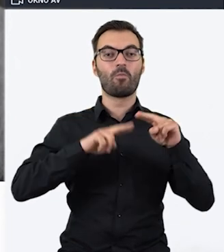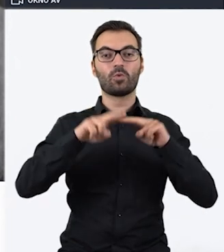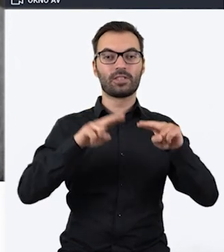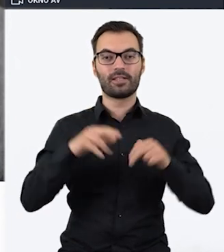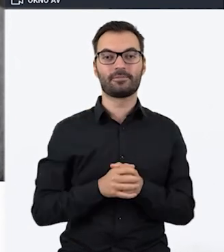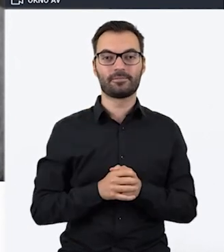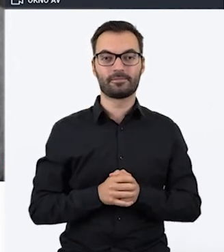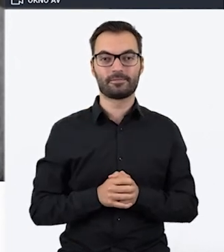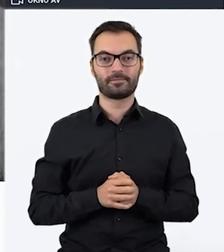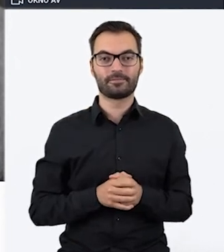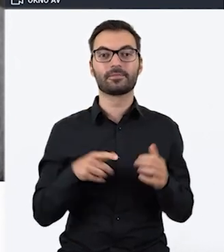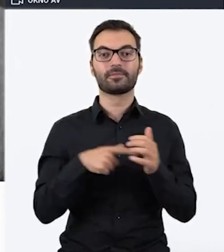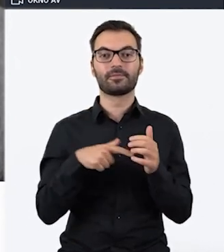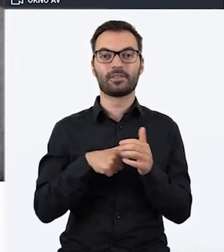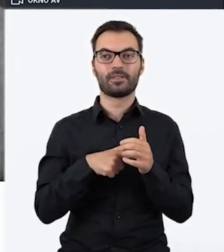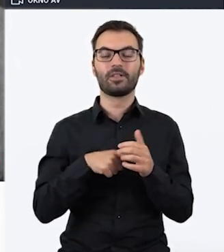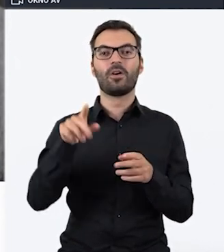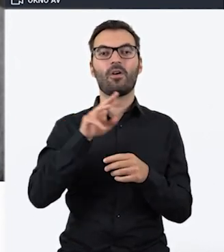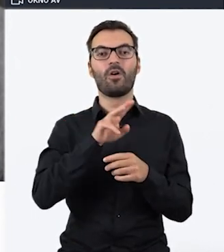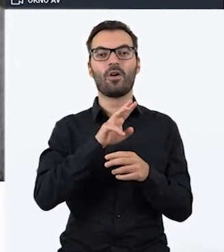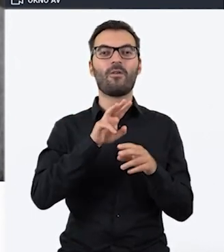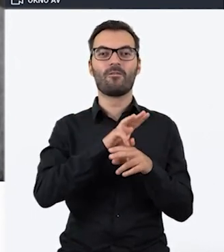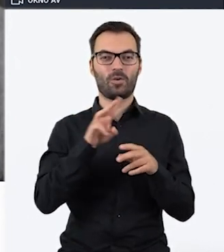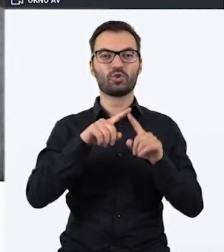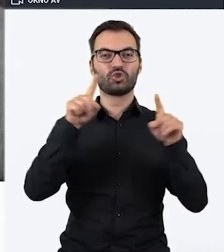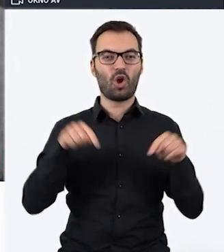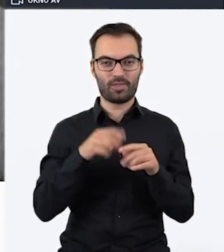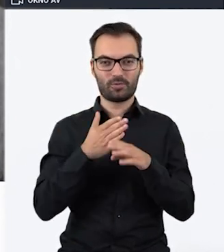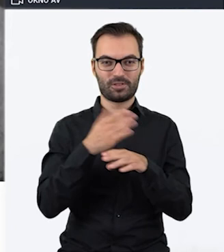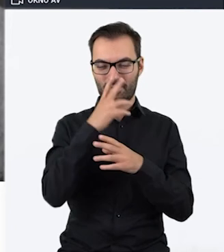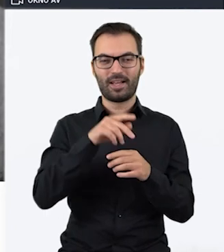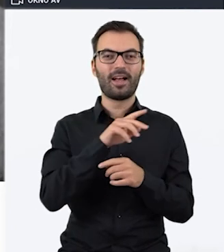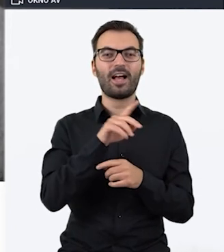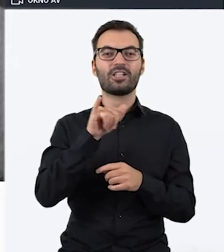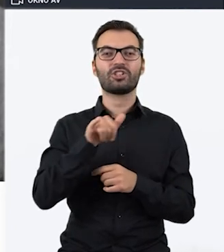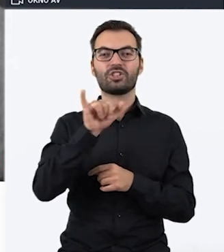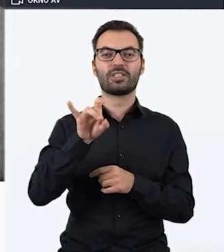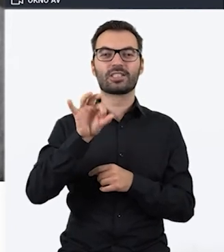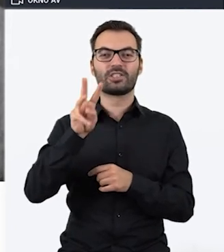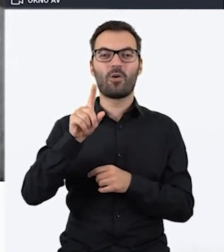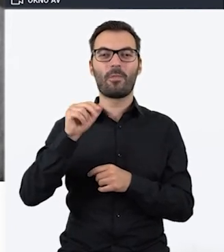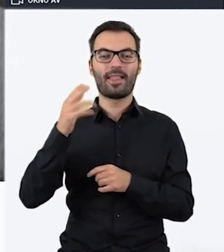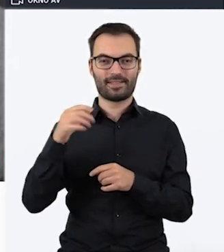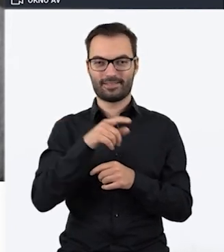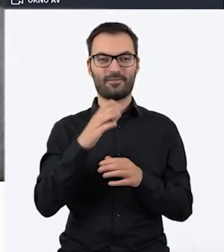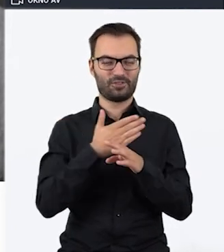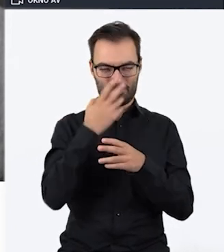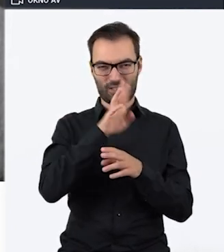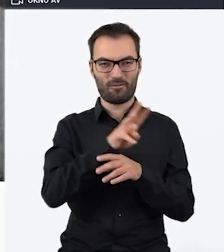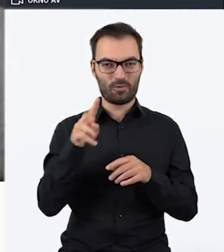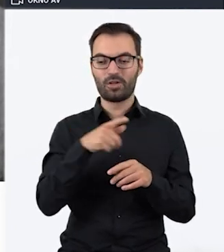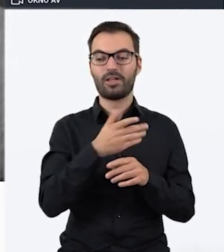to nic innego jak strona, którą już pokazywałem, czyli Jigsaw Planet. Przygotowujemy sobie wcześniej puzzle i ubieramy je